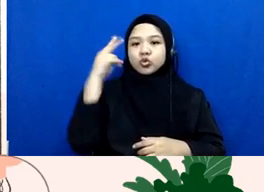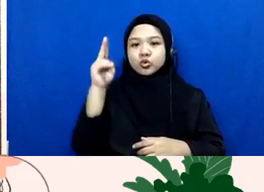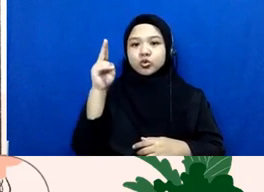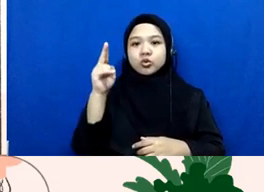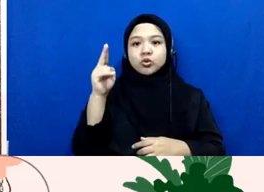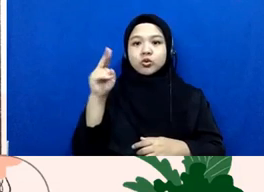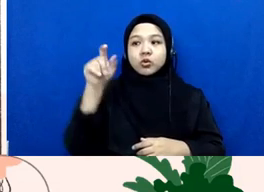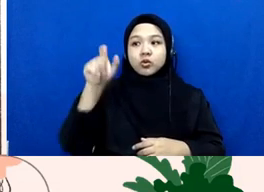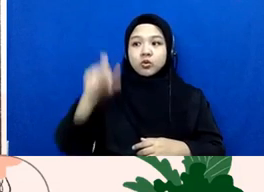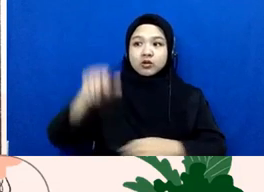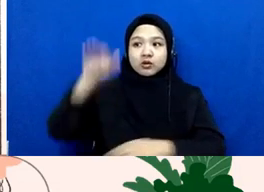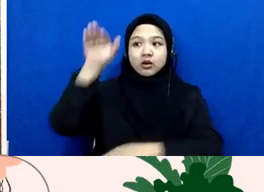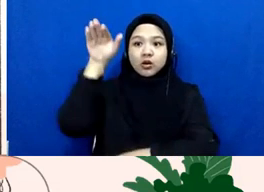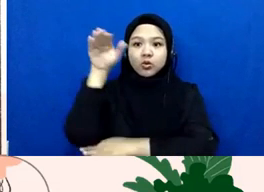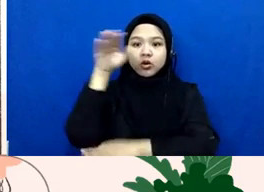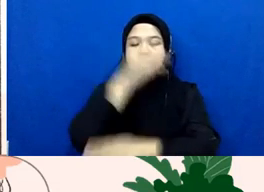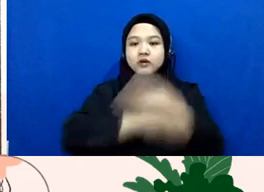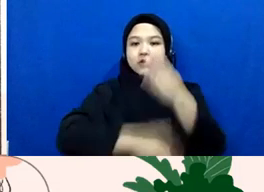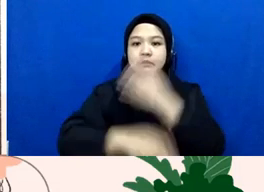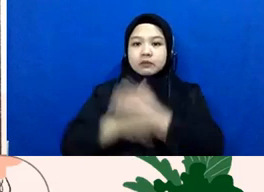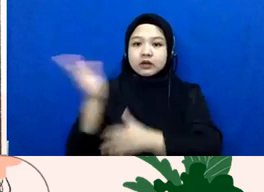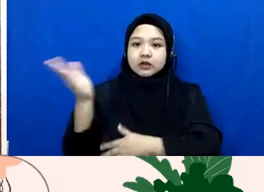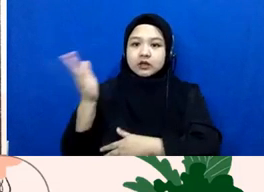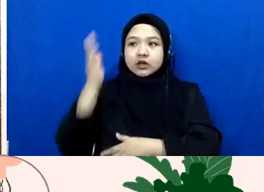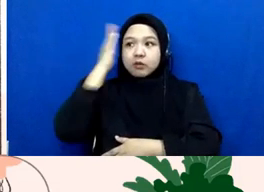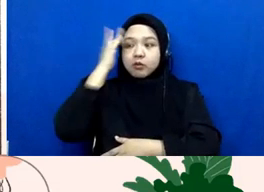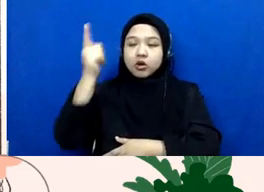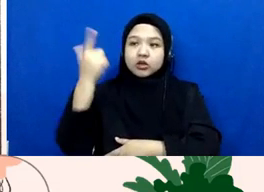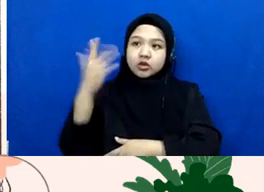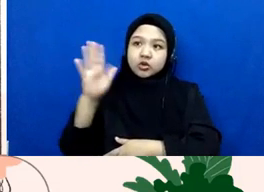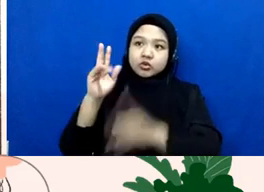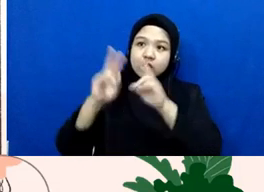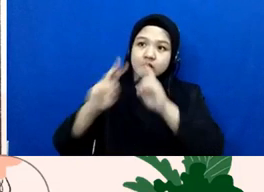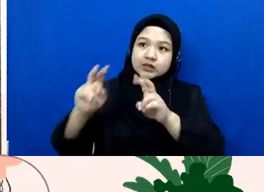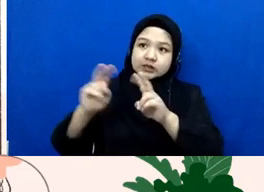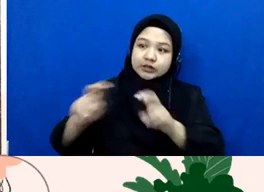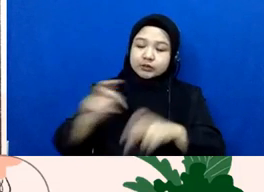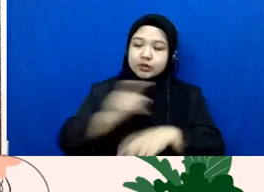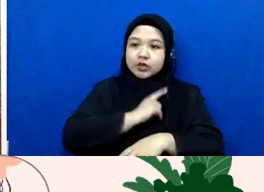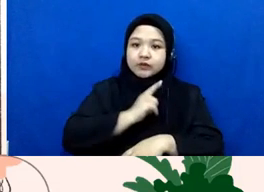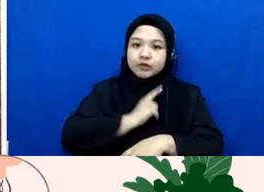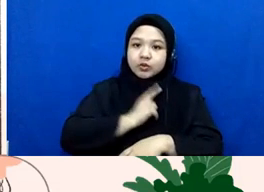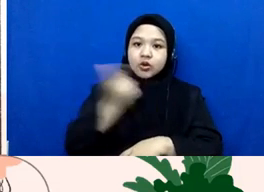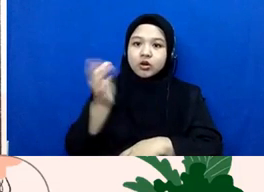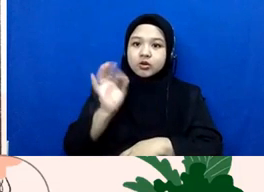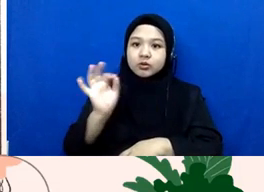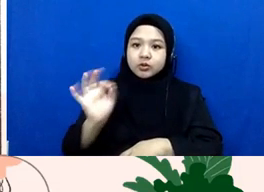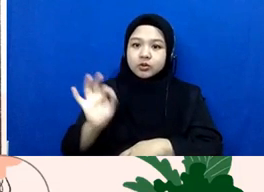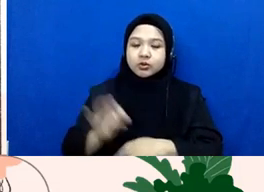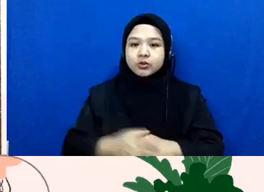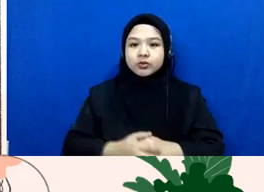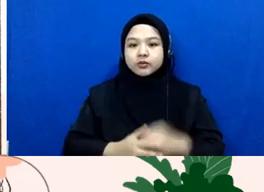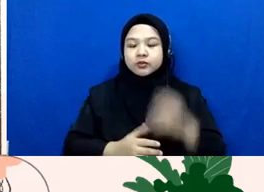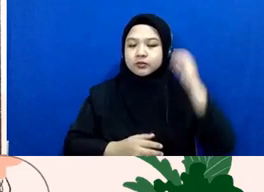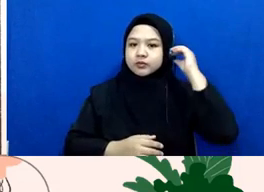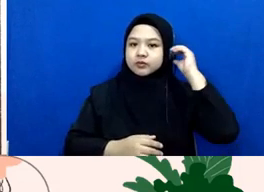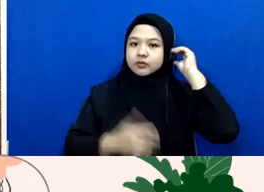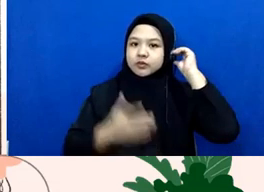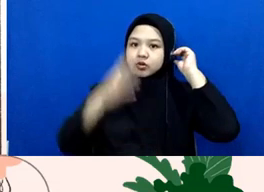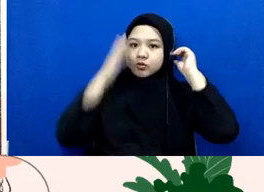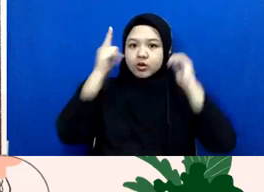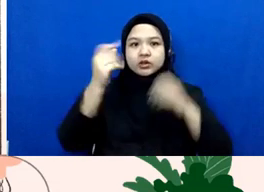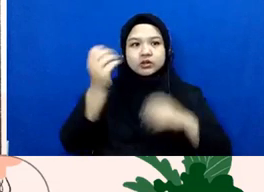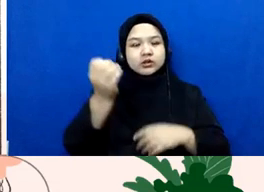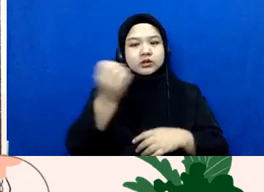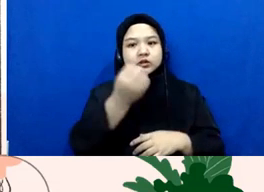terdakwa yang penyandang difabel ini kepolisian sudah melakukan asesmen individual belum Pak gitu ya nah ketika polisi